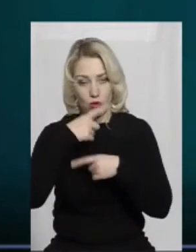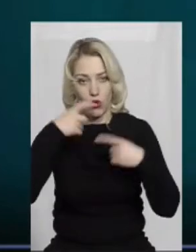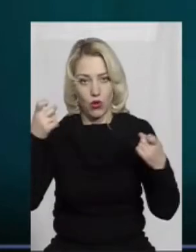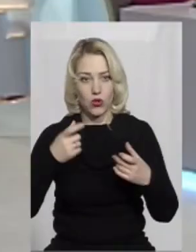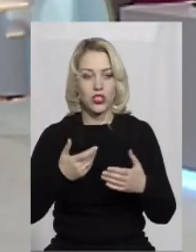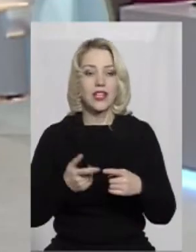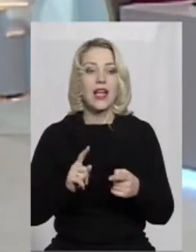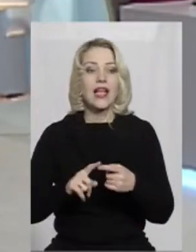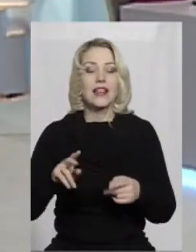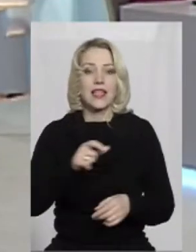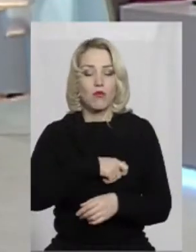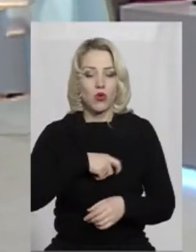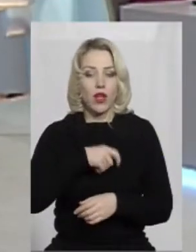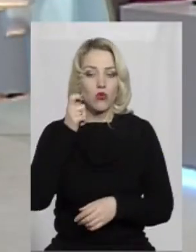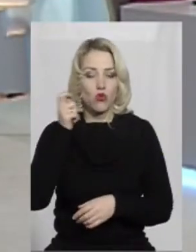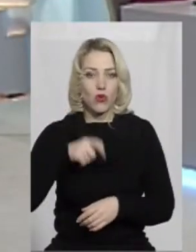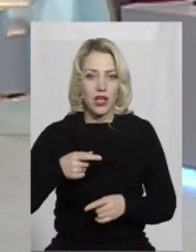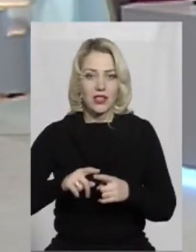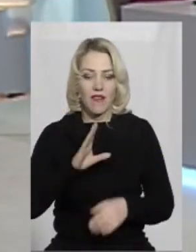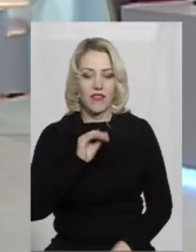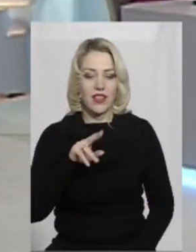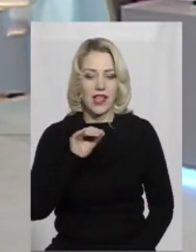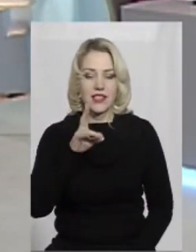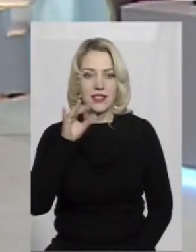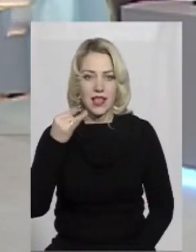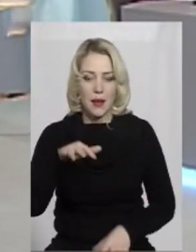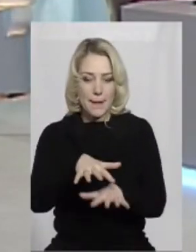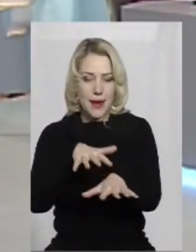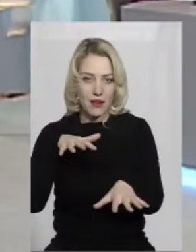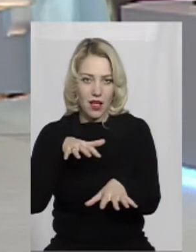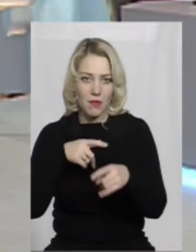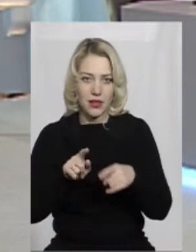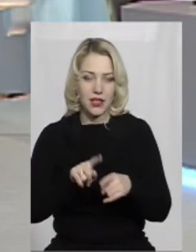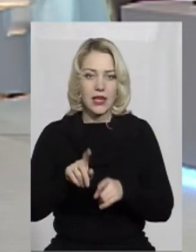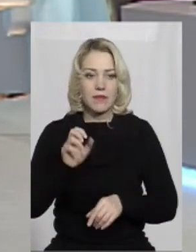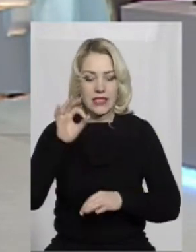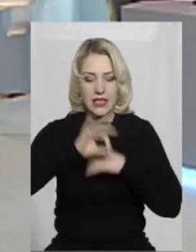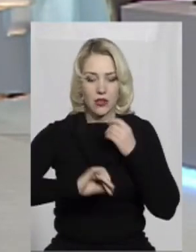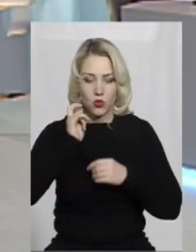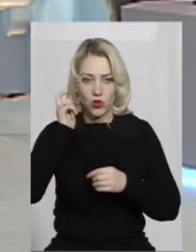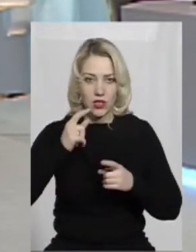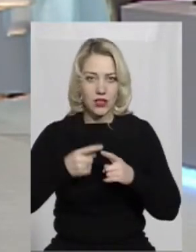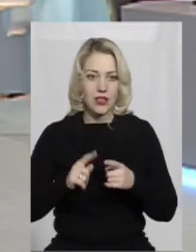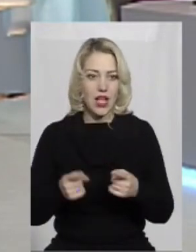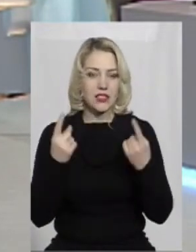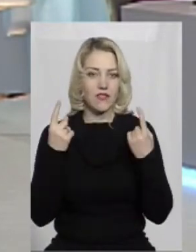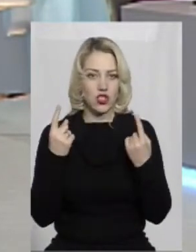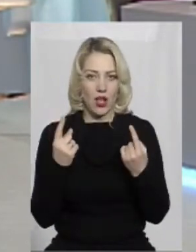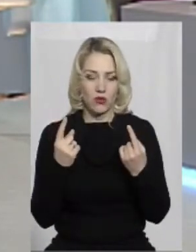депутати українців в Віденському парламенті тоді, на Західній Україні, звичайно,